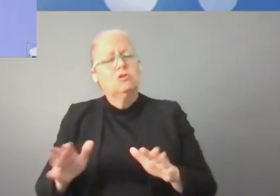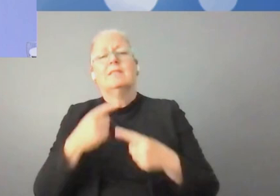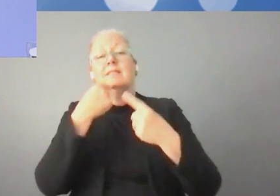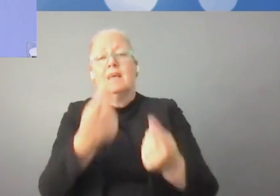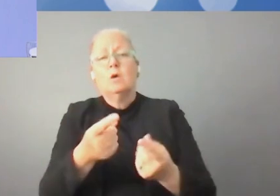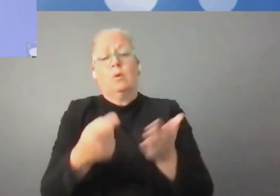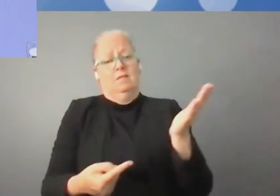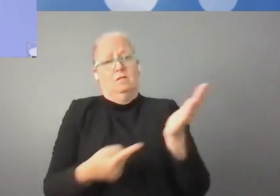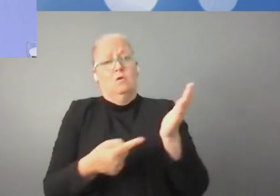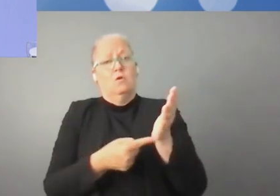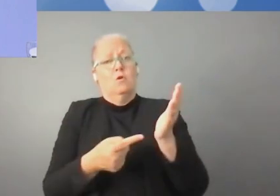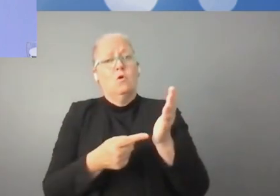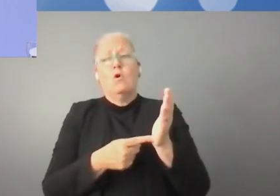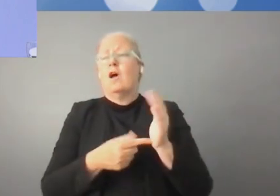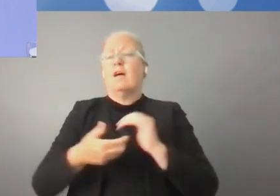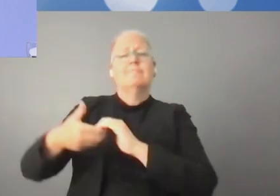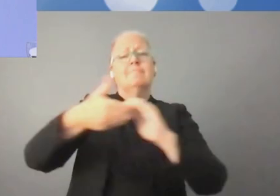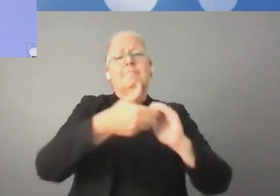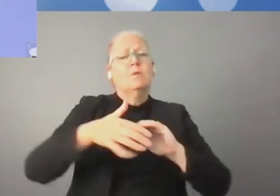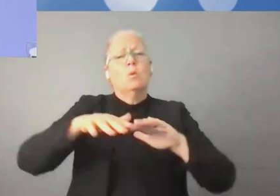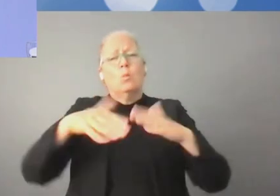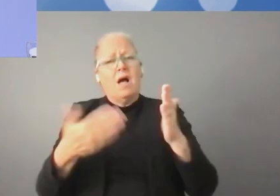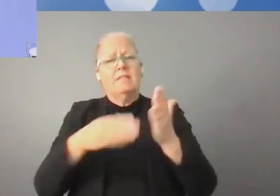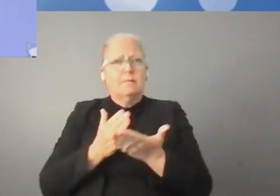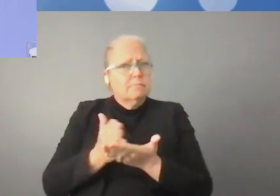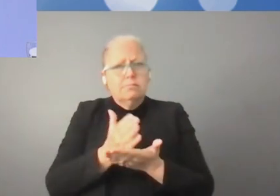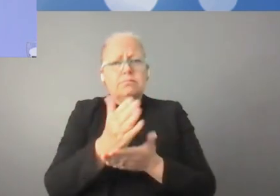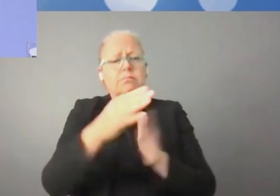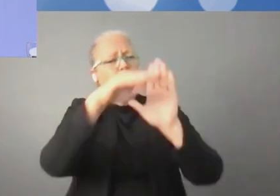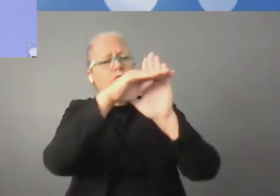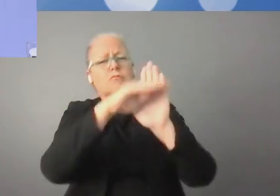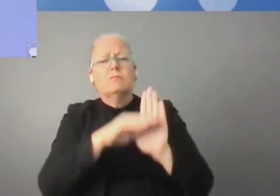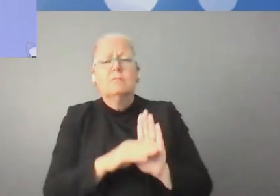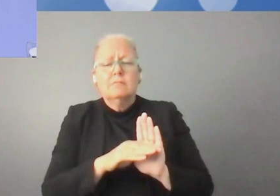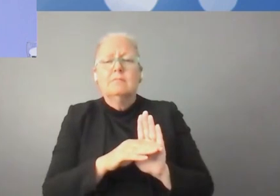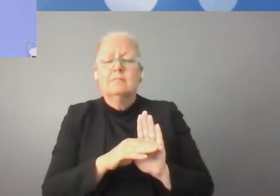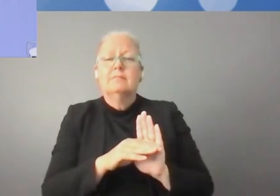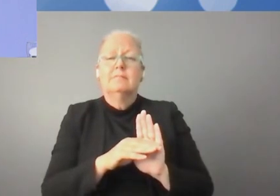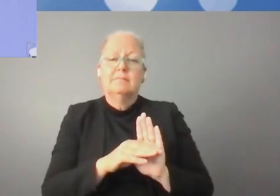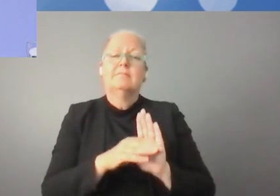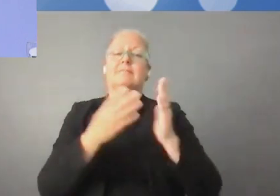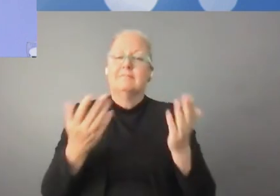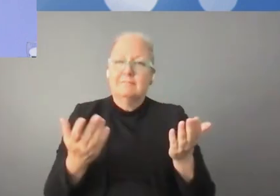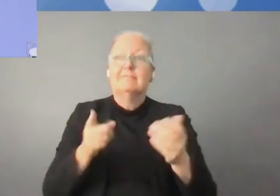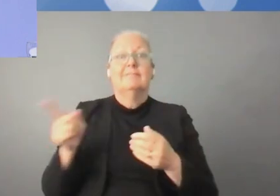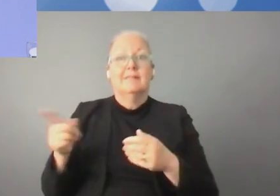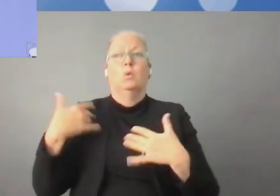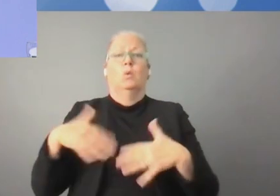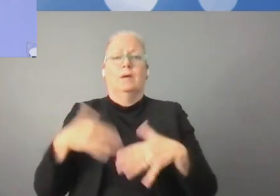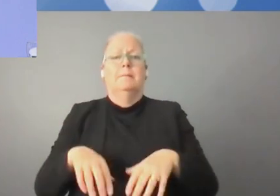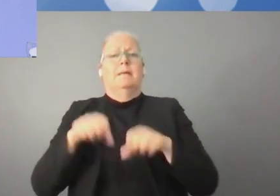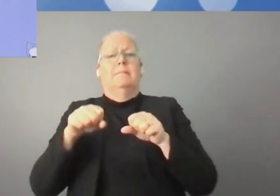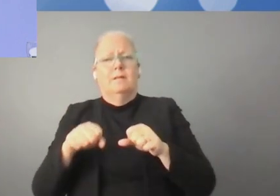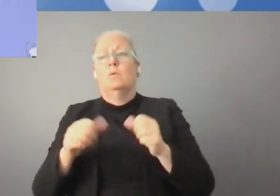basé sur les valeurs qui sont les nôtres. Le secrétaire général a présenté un plan de développement de coopération